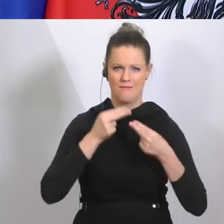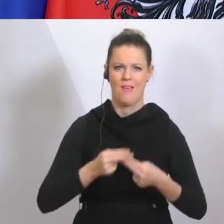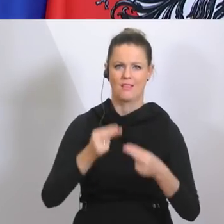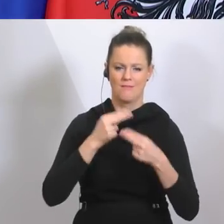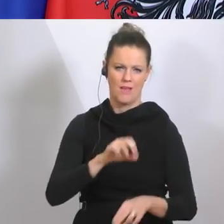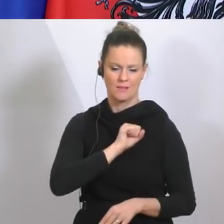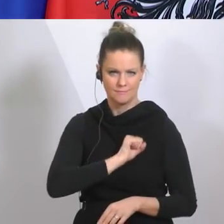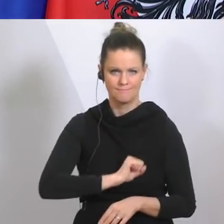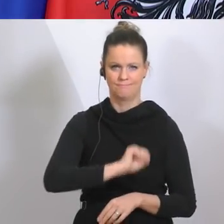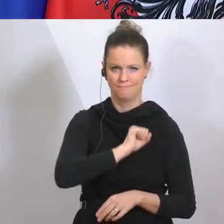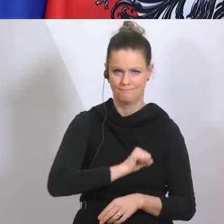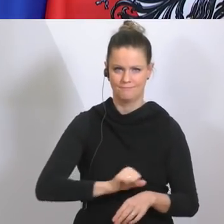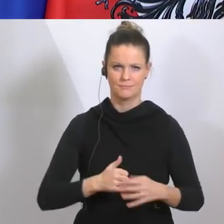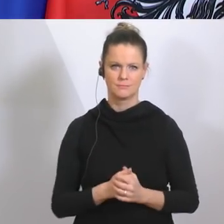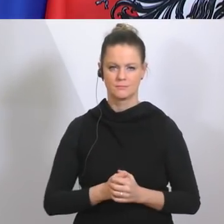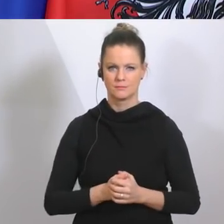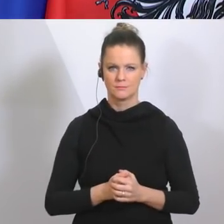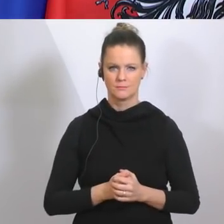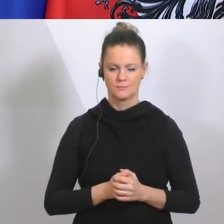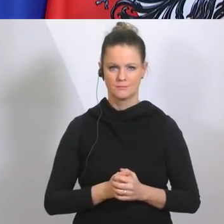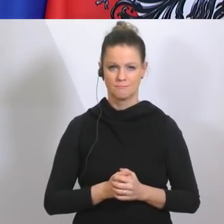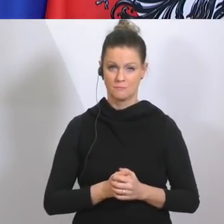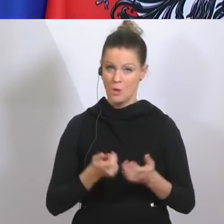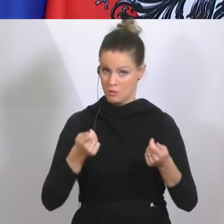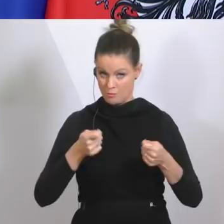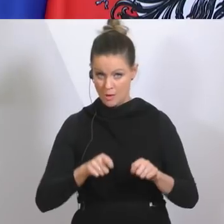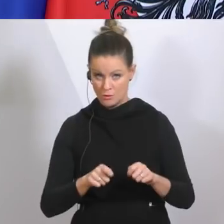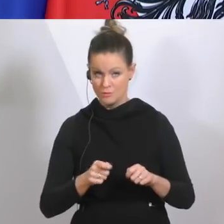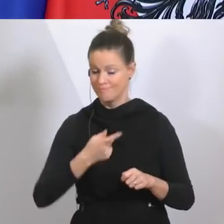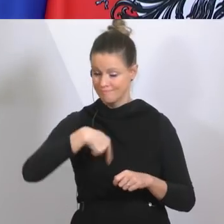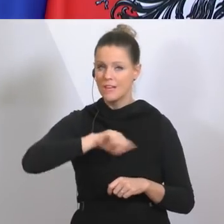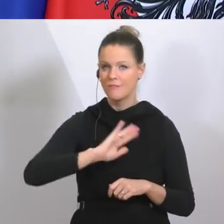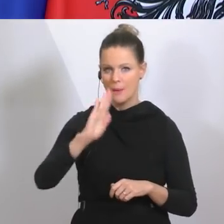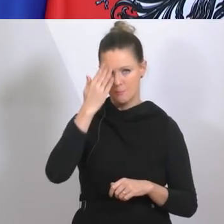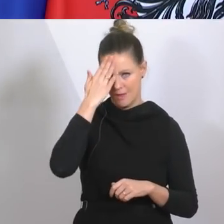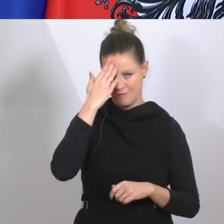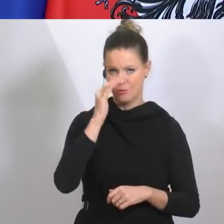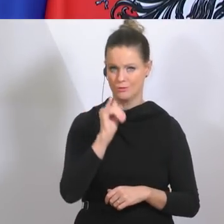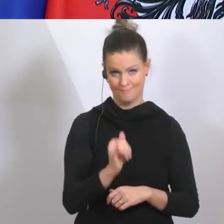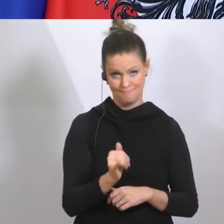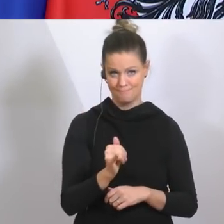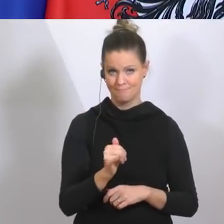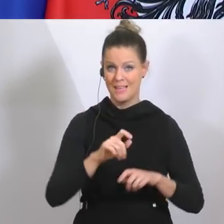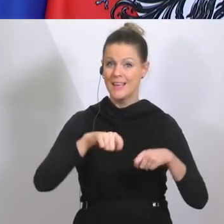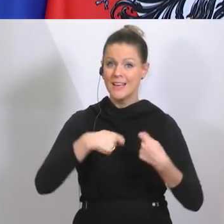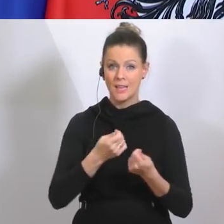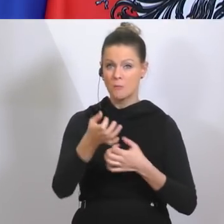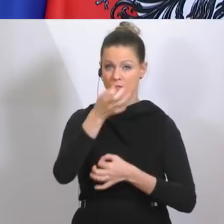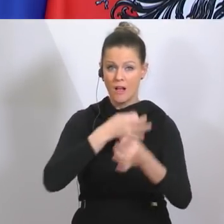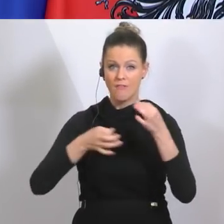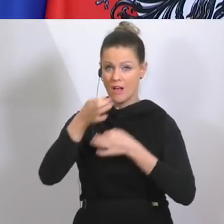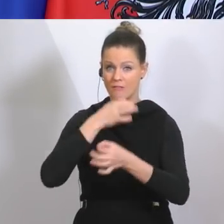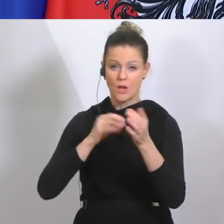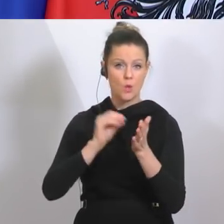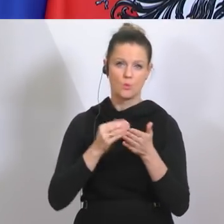Abschluss, wir sind uns bewusst, dass es viele offene Fragen in unserem